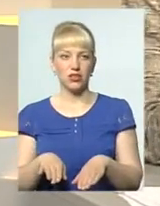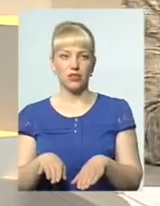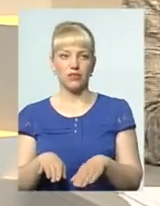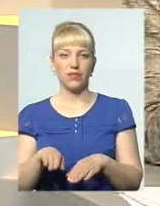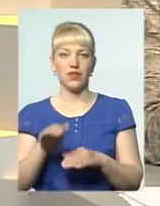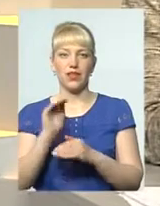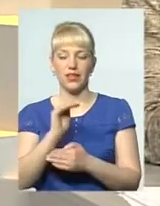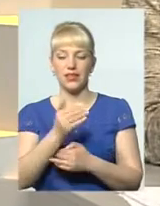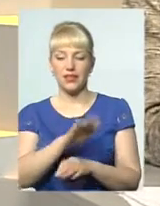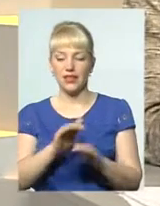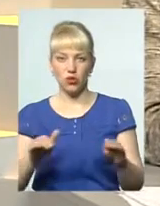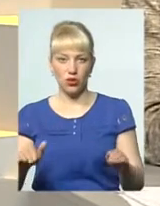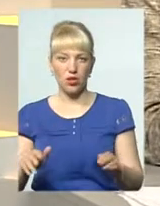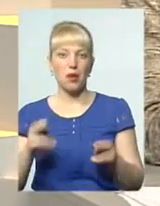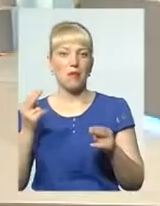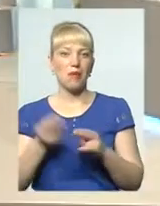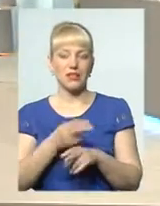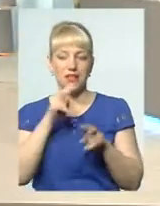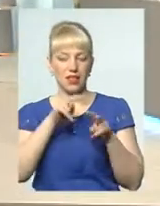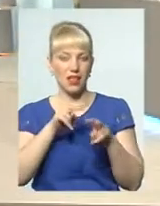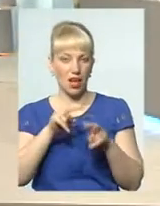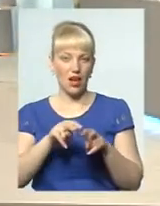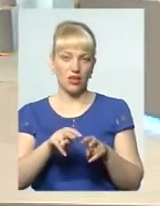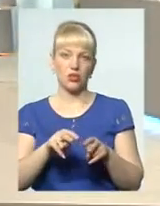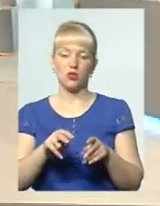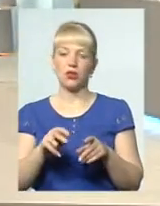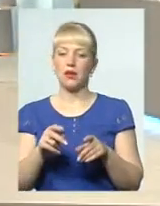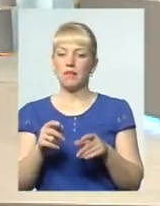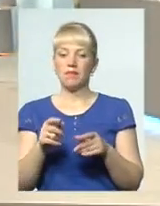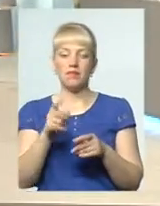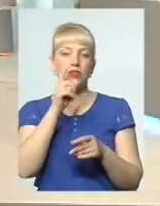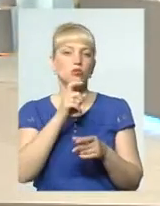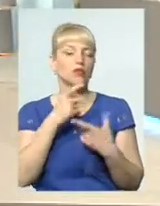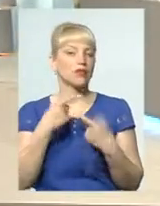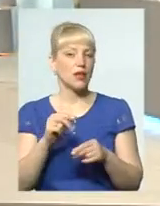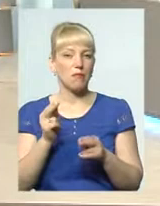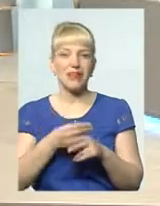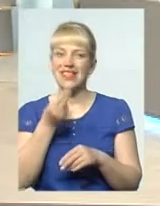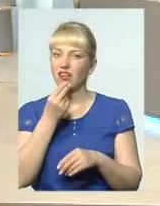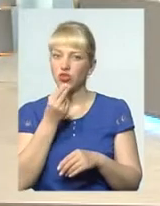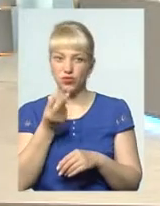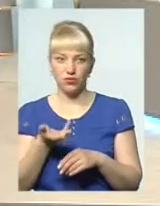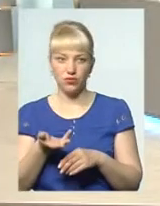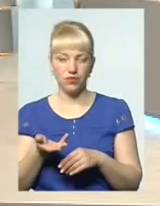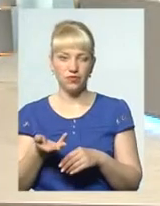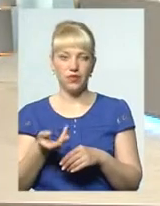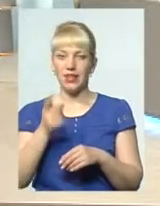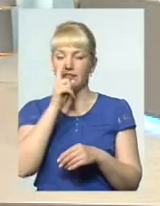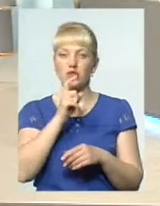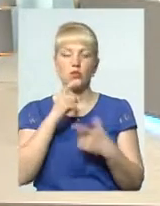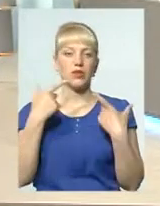маленьких діток без нагляду, незрозуміло де, без харчів. І в